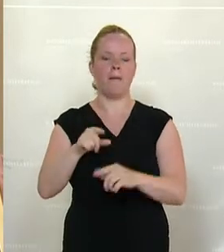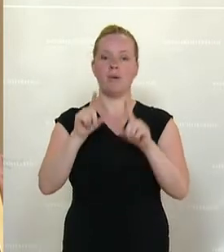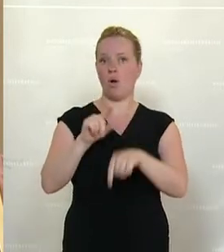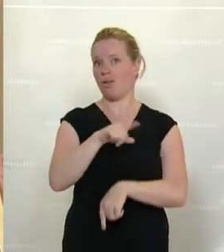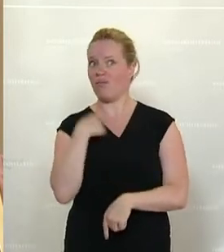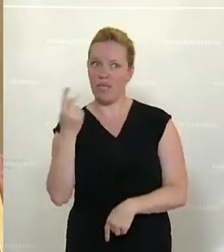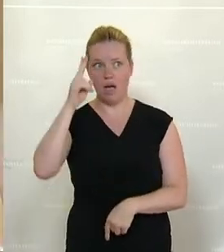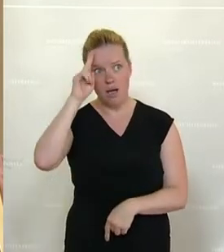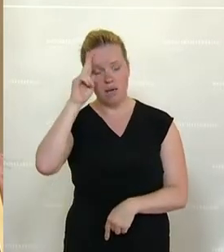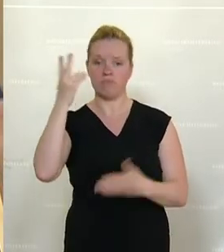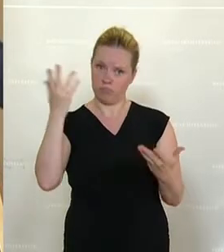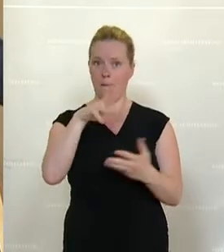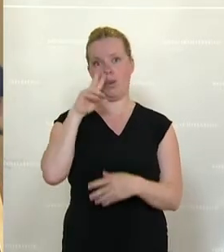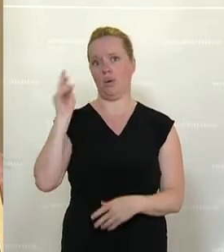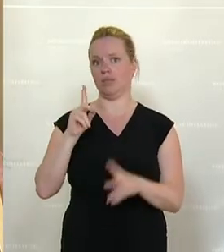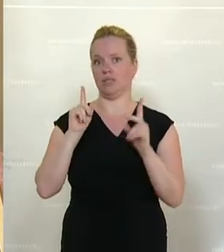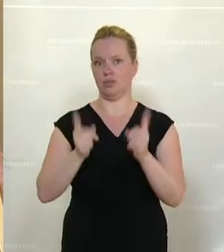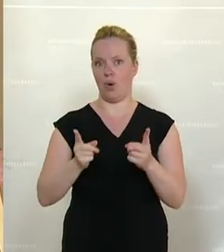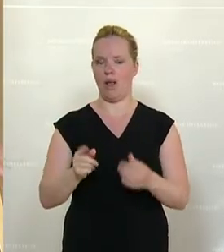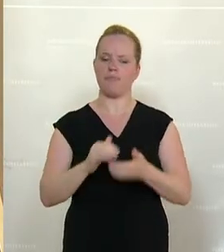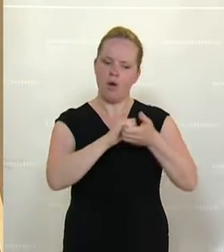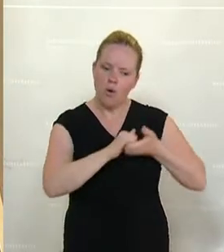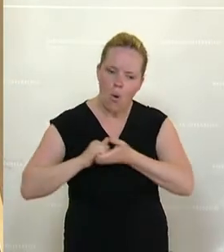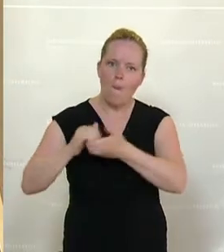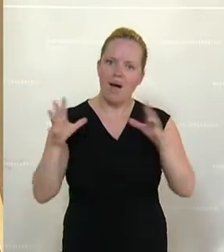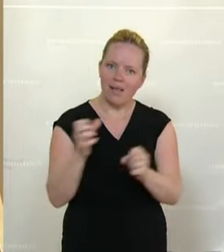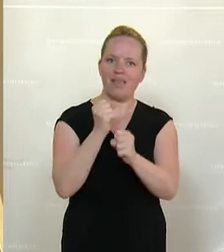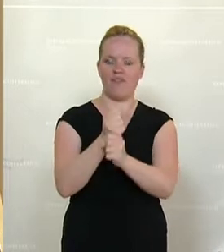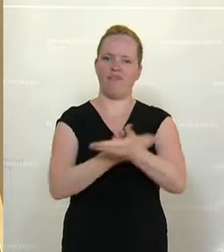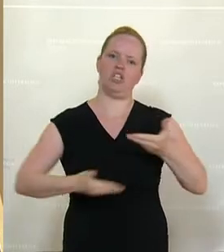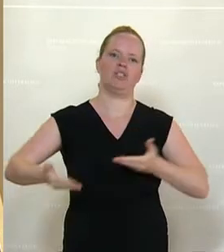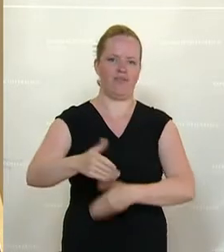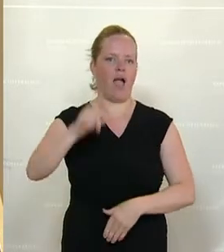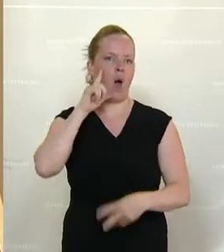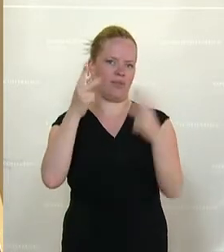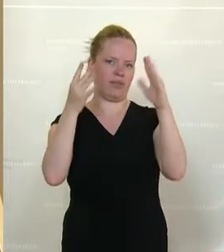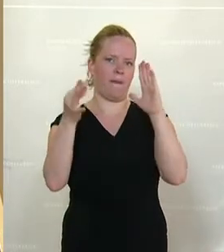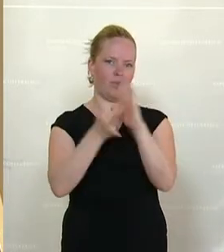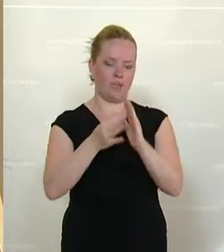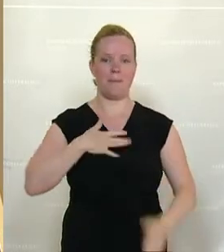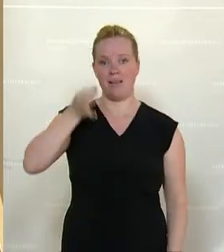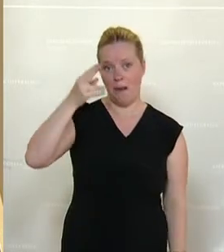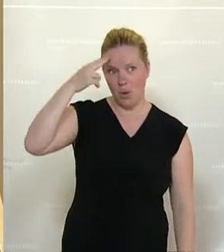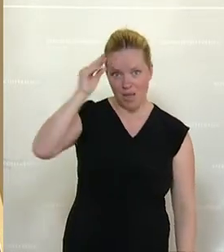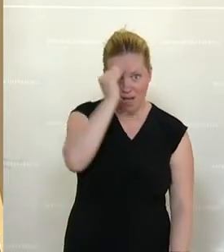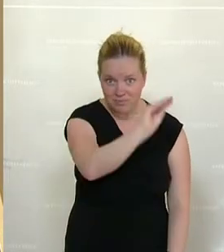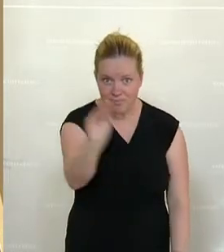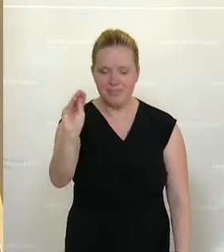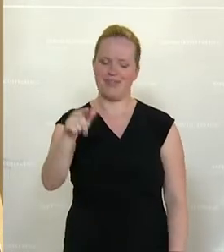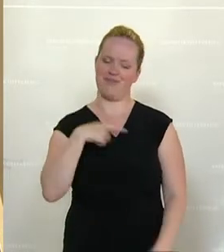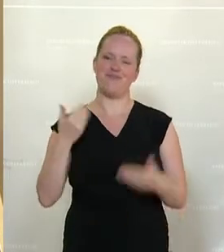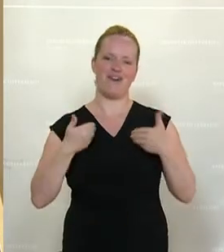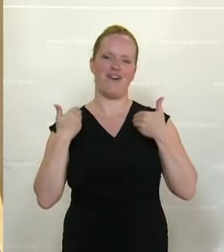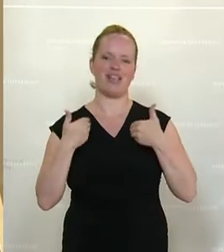weiter bedenken. Hier ist das kooperative Wirtschaften ein wesentlicher Punkt. Und meine Damen und Herren, es ist erfreulich,